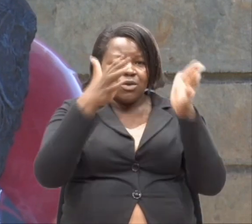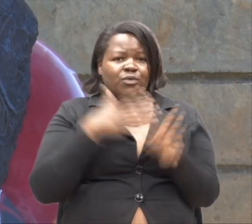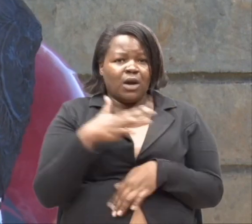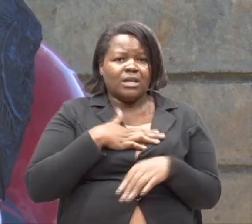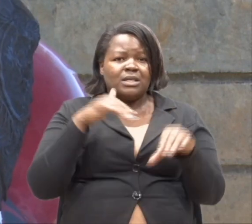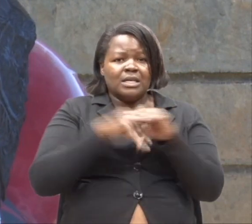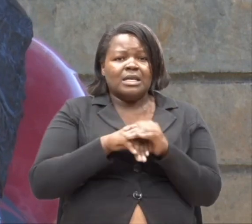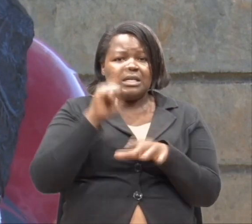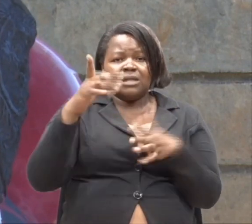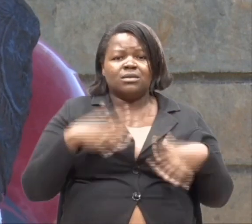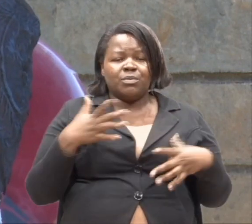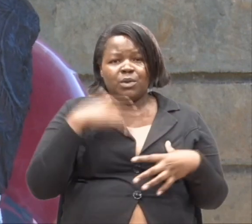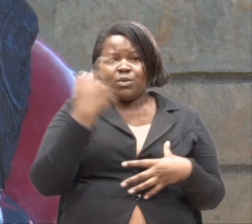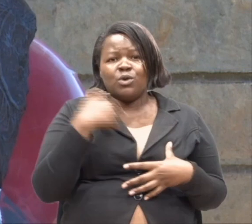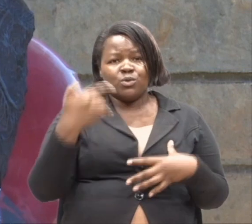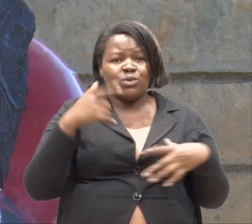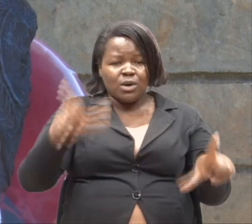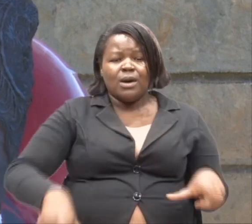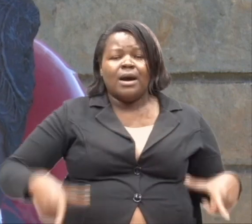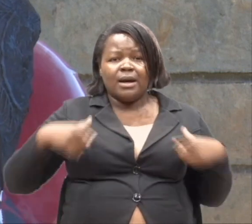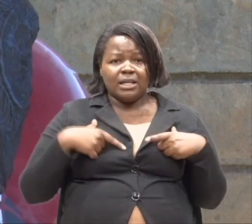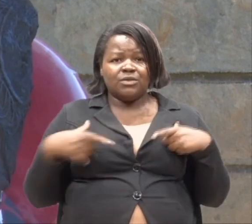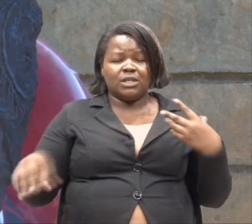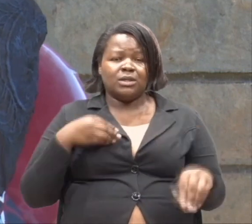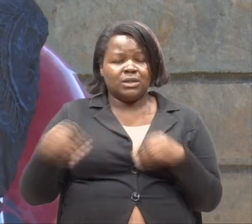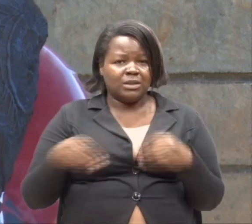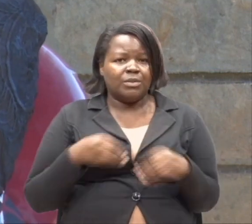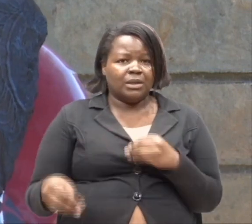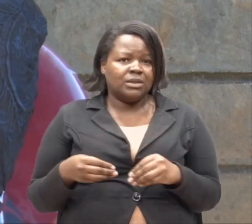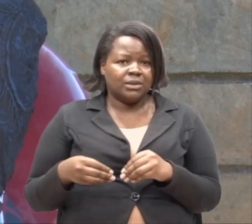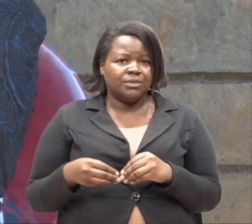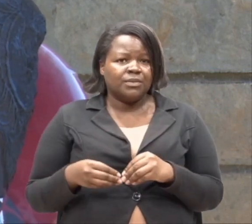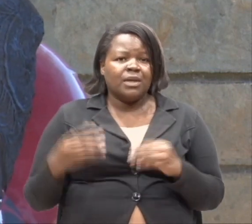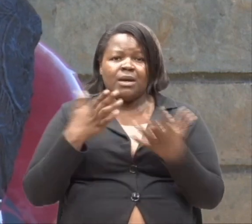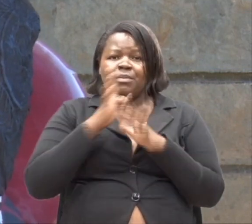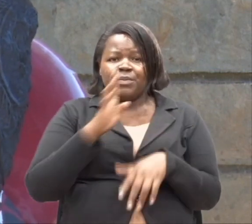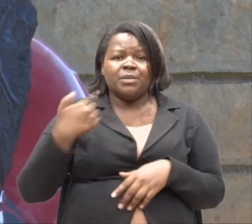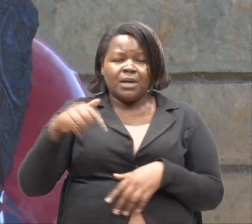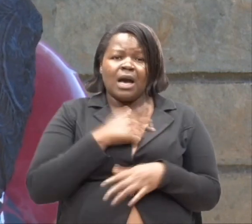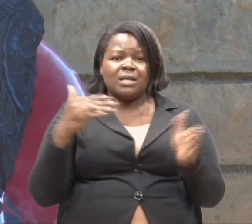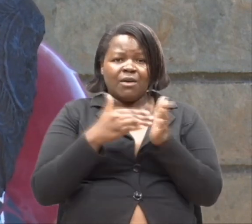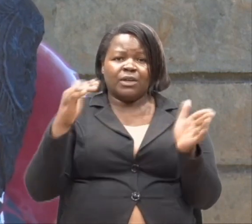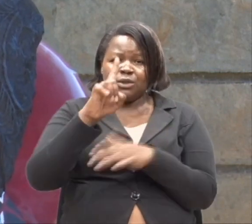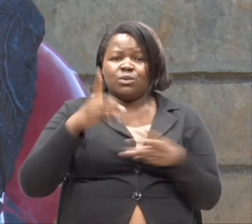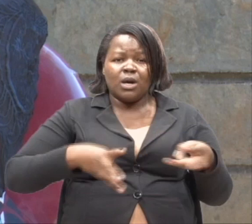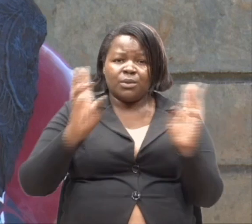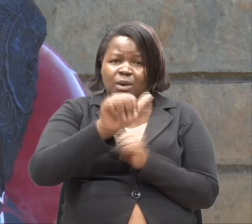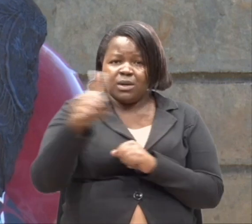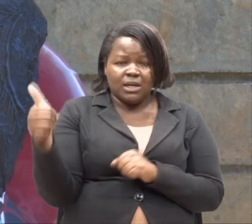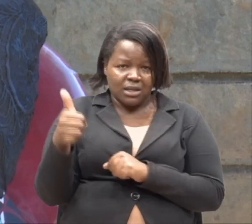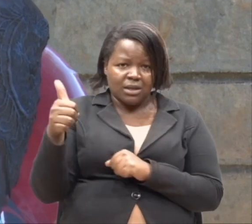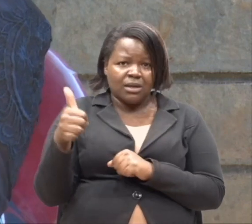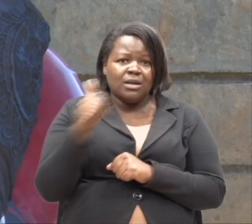wetu. Kuhusu ya watu hawa. Ambawa naishi. Na hali ya ulemavu. Labda tumiazirika kwanjia moja.